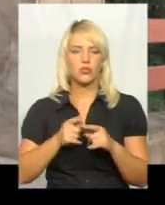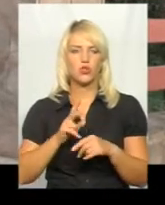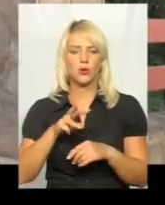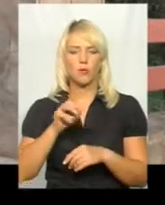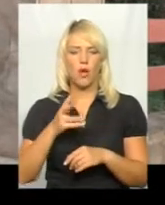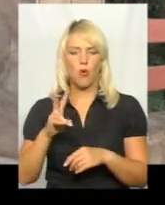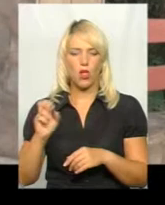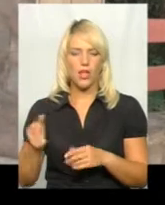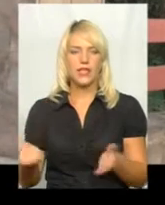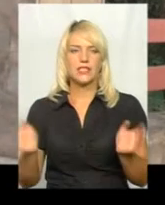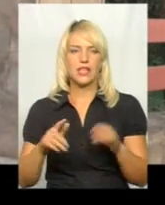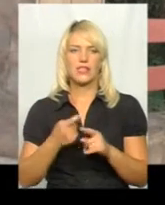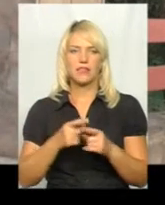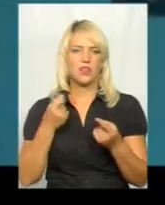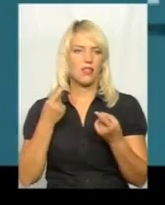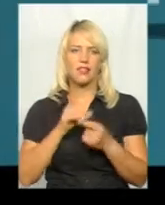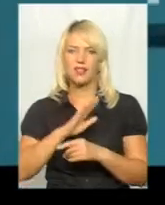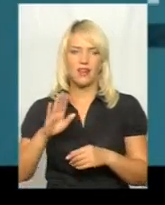залишив, це вже не Хмельницький.